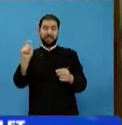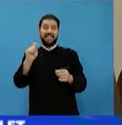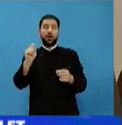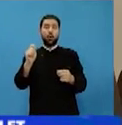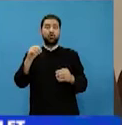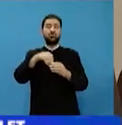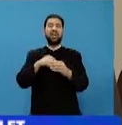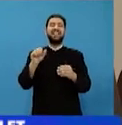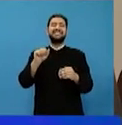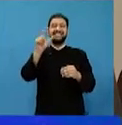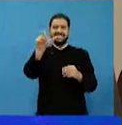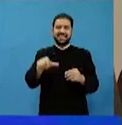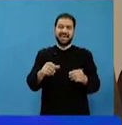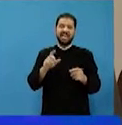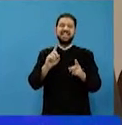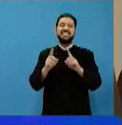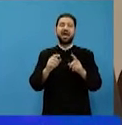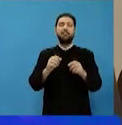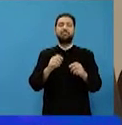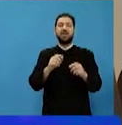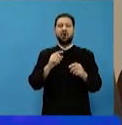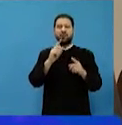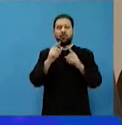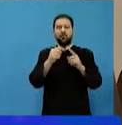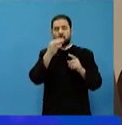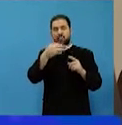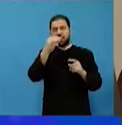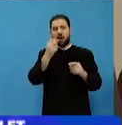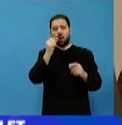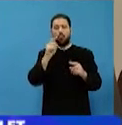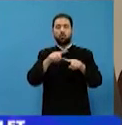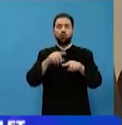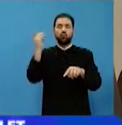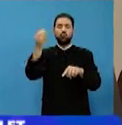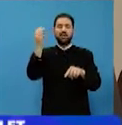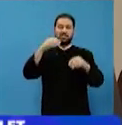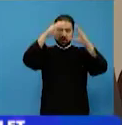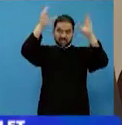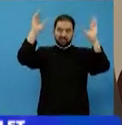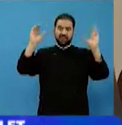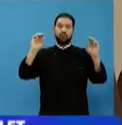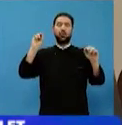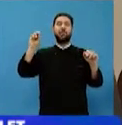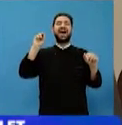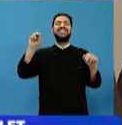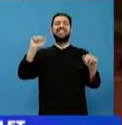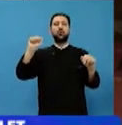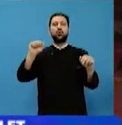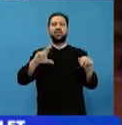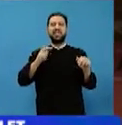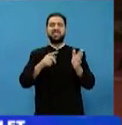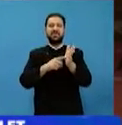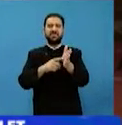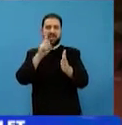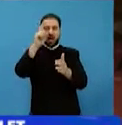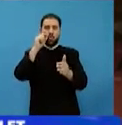vorbirea omului cu Dumnezeu. Cel care se roagă vorbește cu Dumnezeu. Sfântul cuvios Paisia Iuritul este privit ca un om al